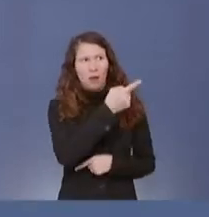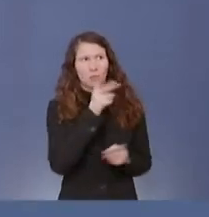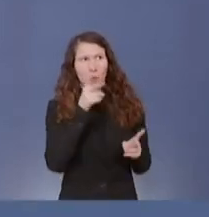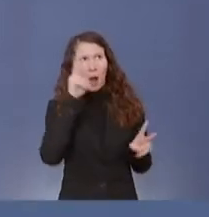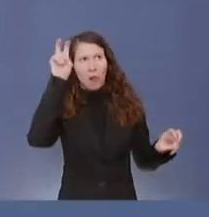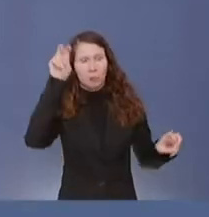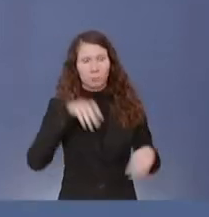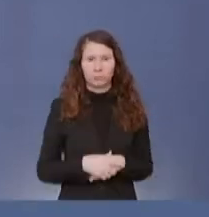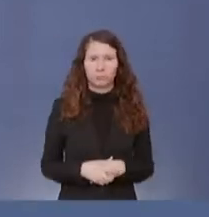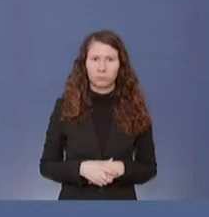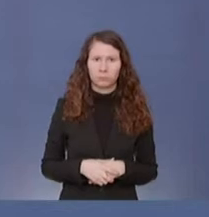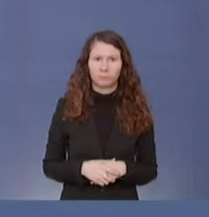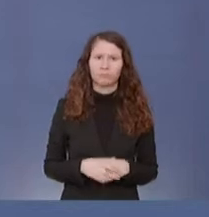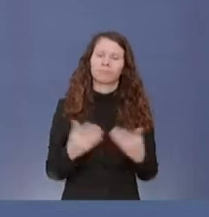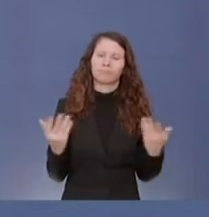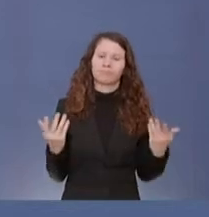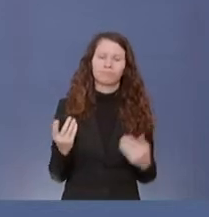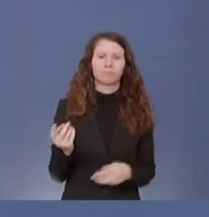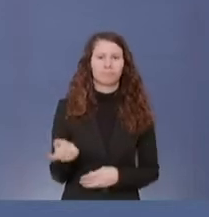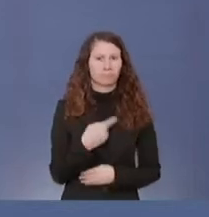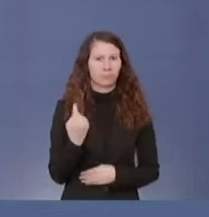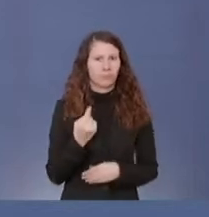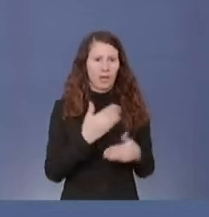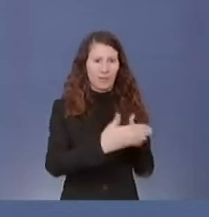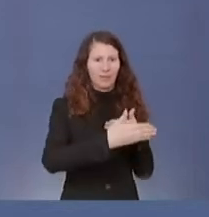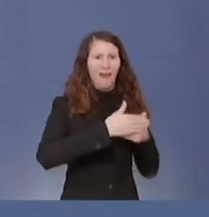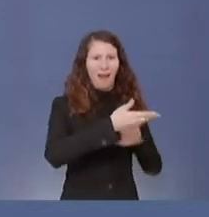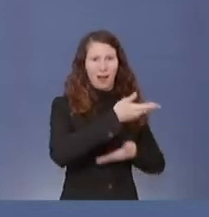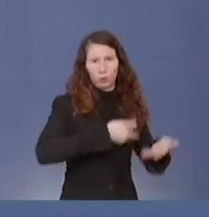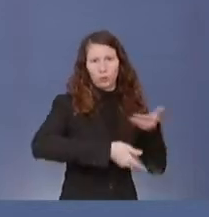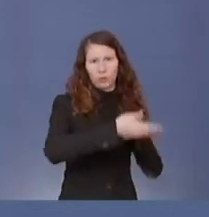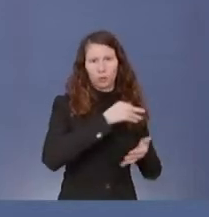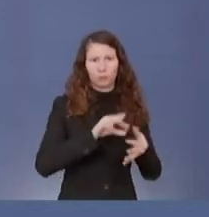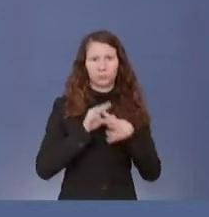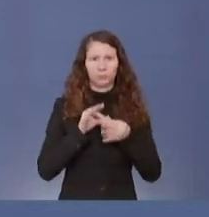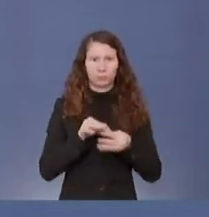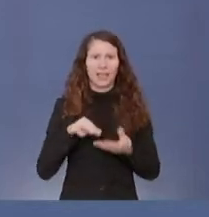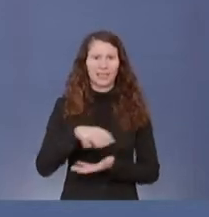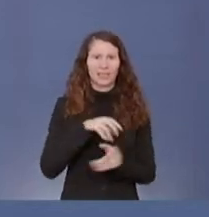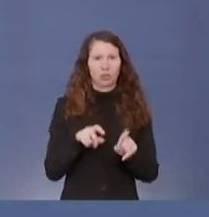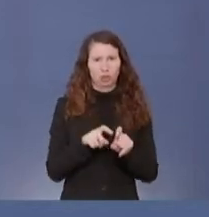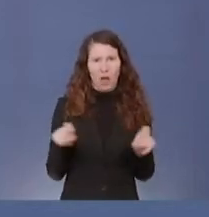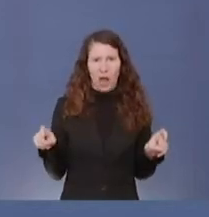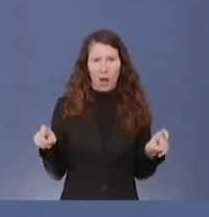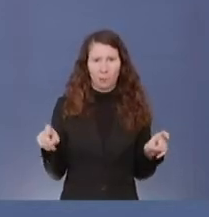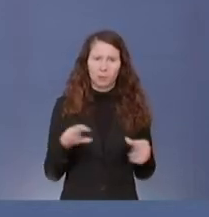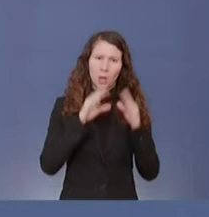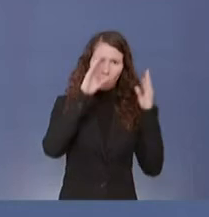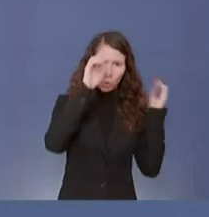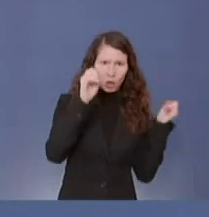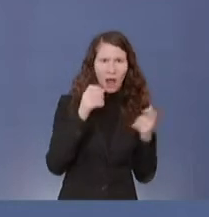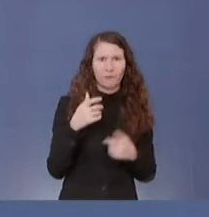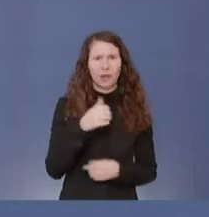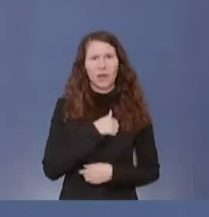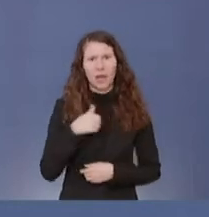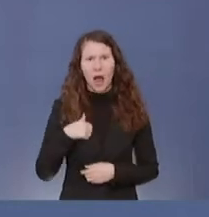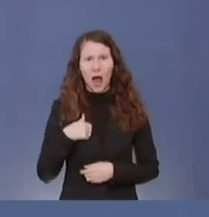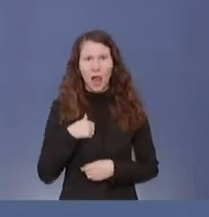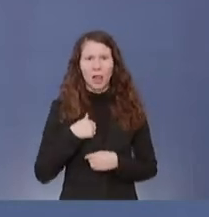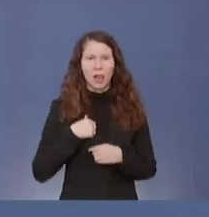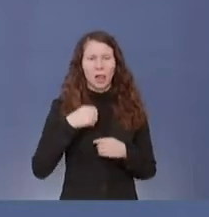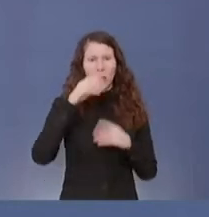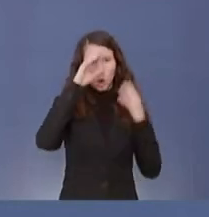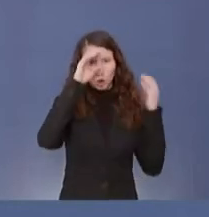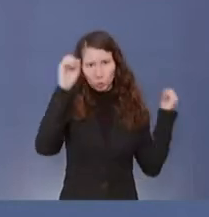Wir sind natürlich in engen Kontakt, auch mit unserem Krisenstab, mit den Botschaften und den Generalkonsulaten in den USA.